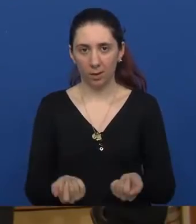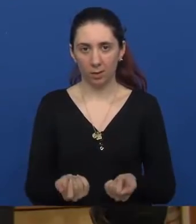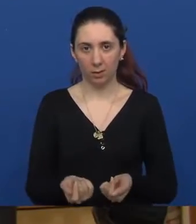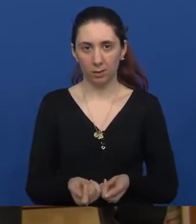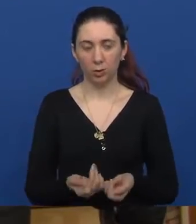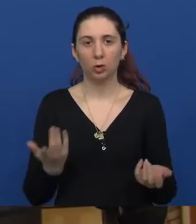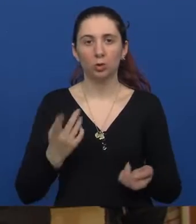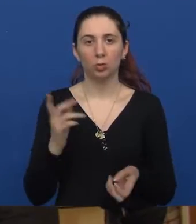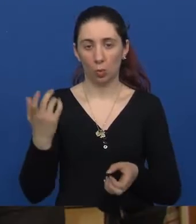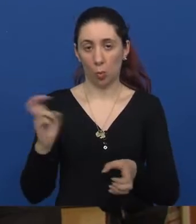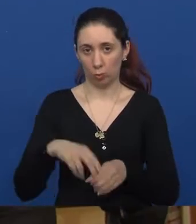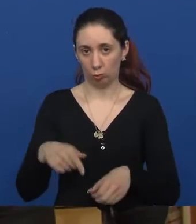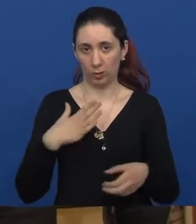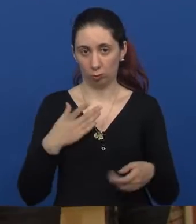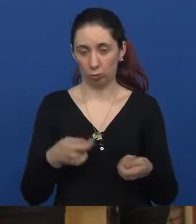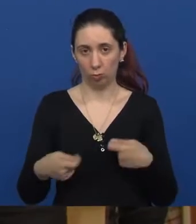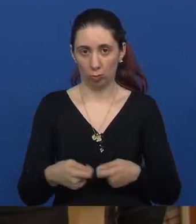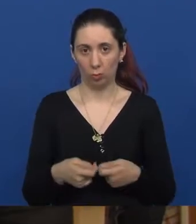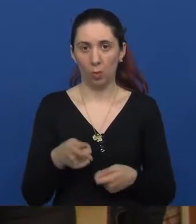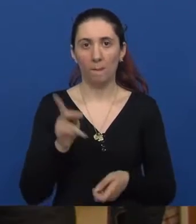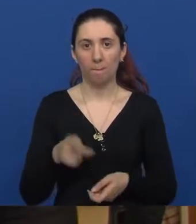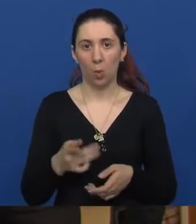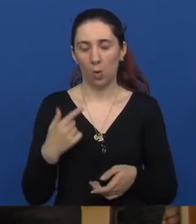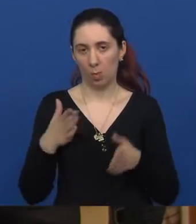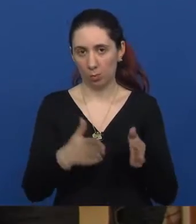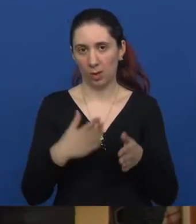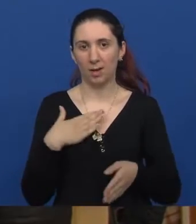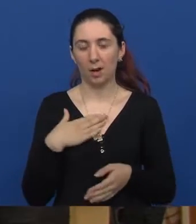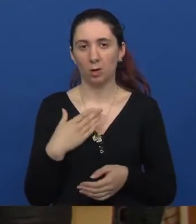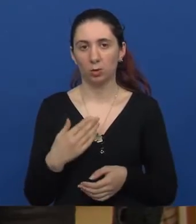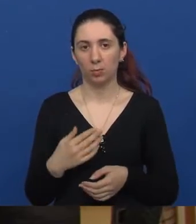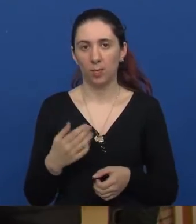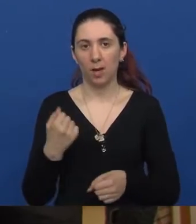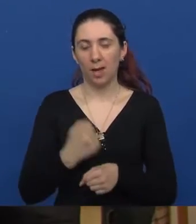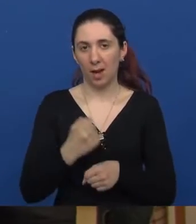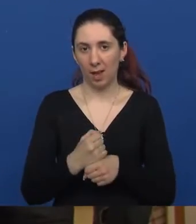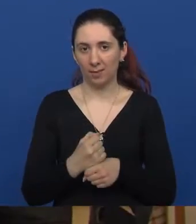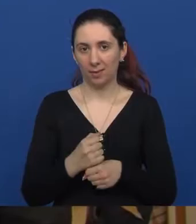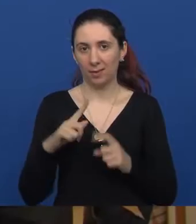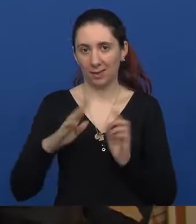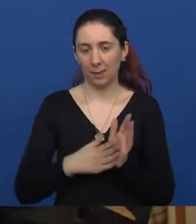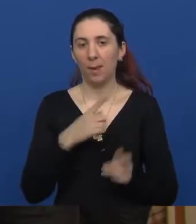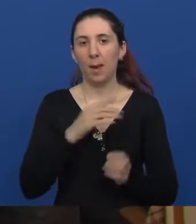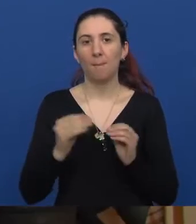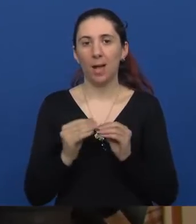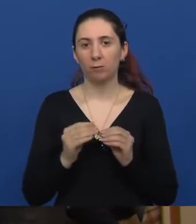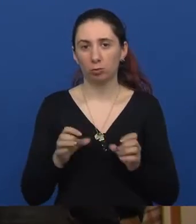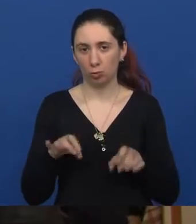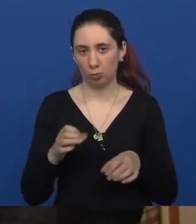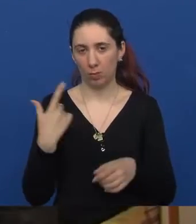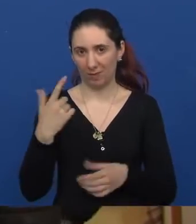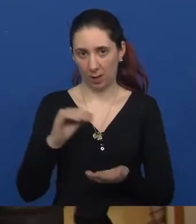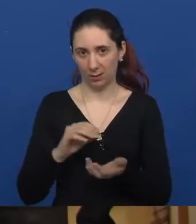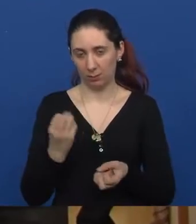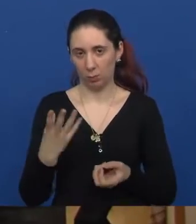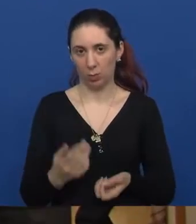što se tiče učlanjenja udruge, to vas moramo uputiti našem radnom timu u Banjamčićevoj 20, koja bi mogla